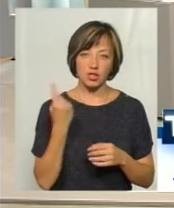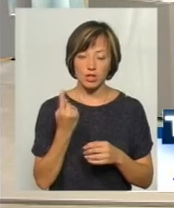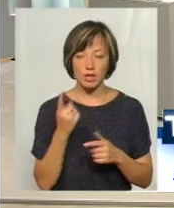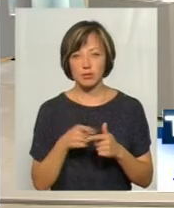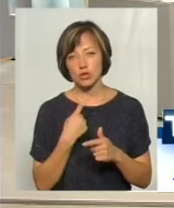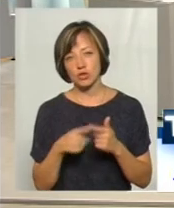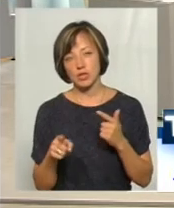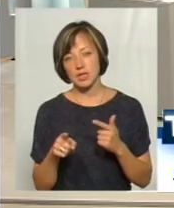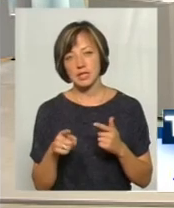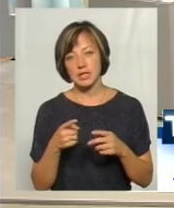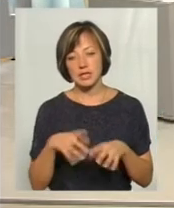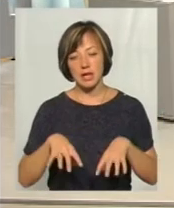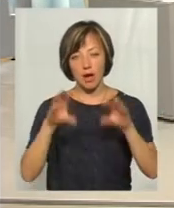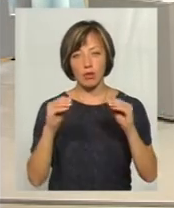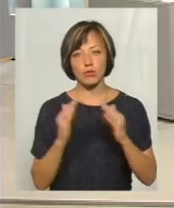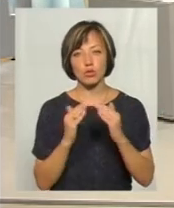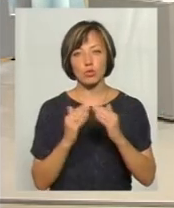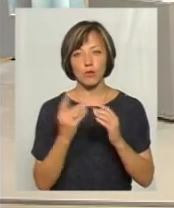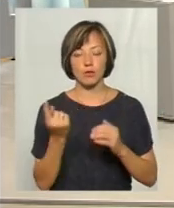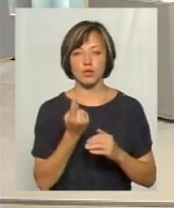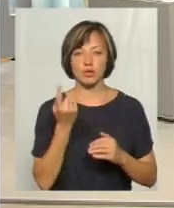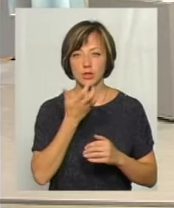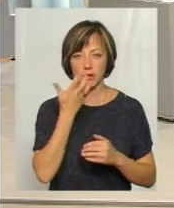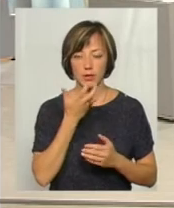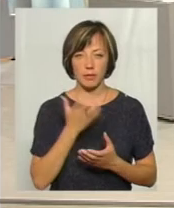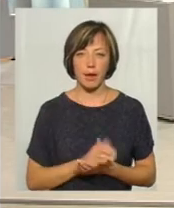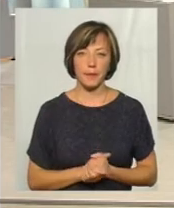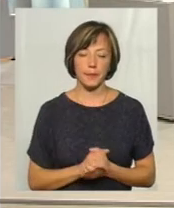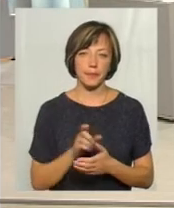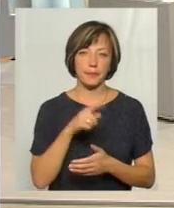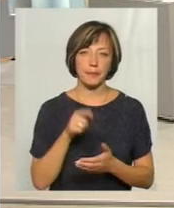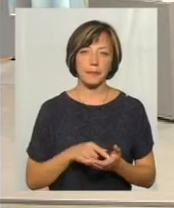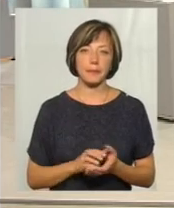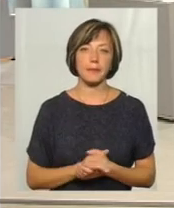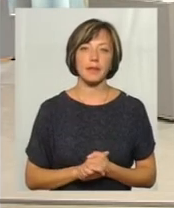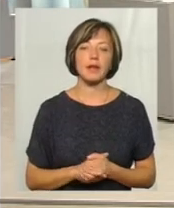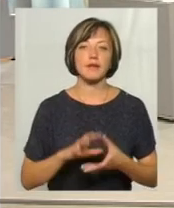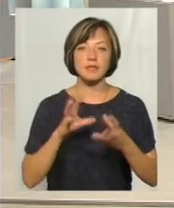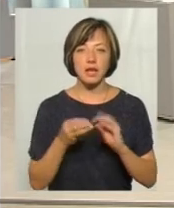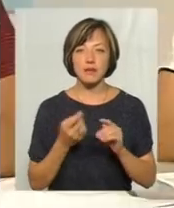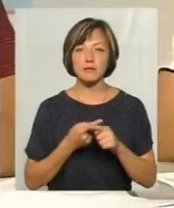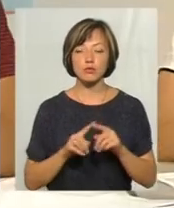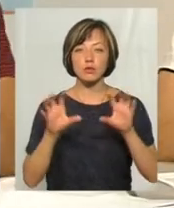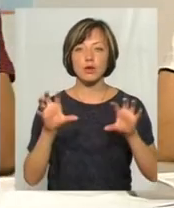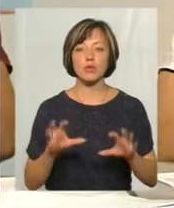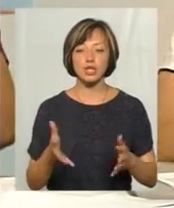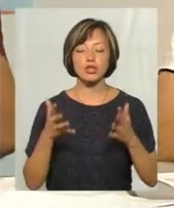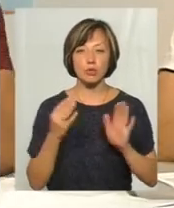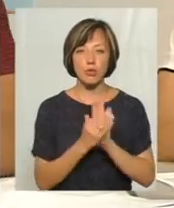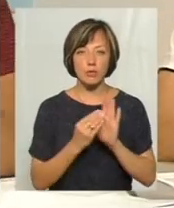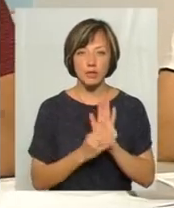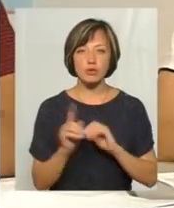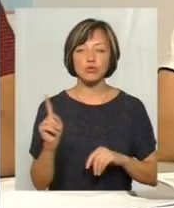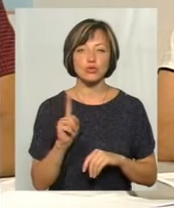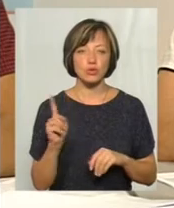чи за отим загальнобудинковим тепловим лічильником? Взагалі в цьому законі чітко прописано те, що